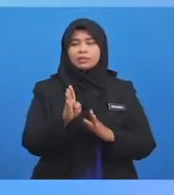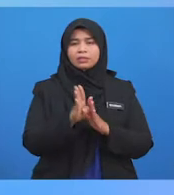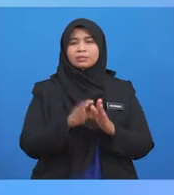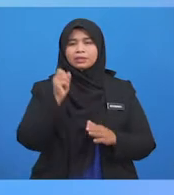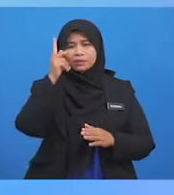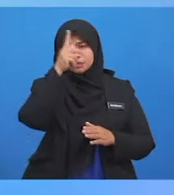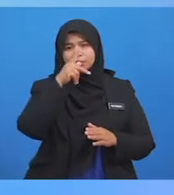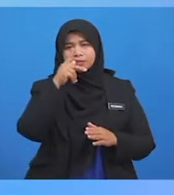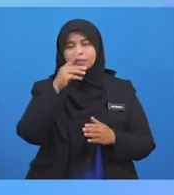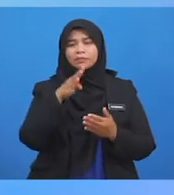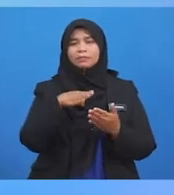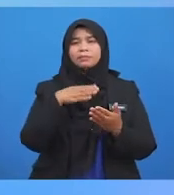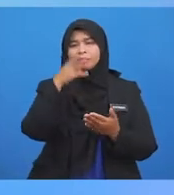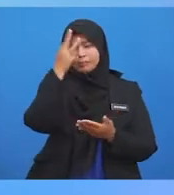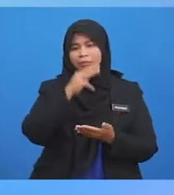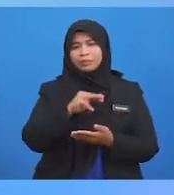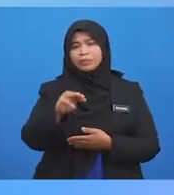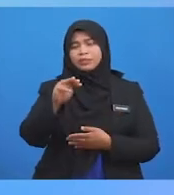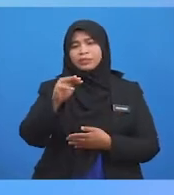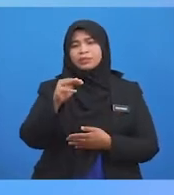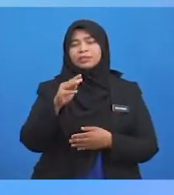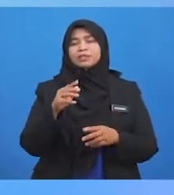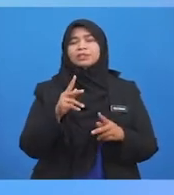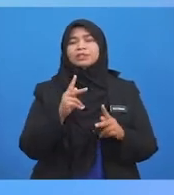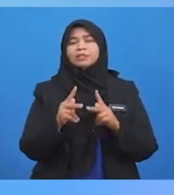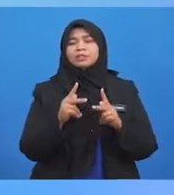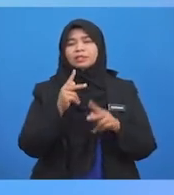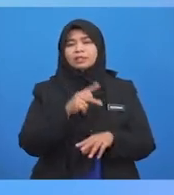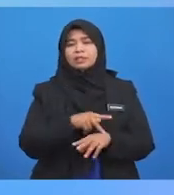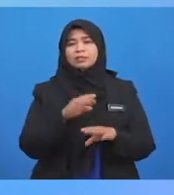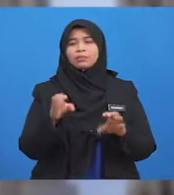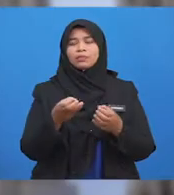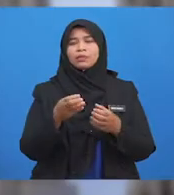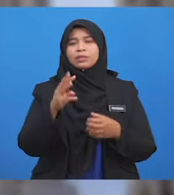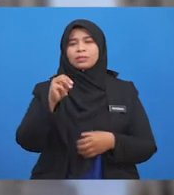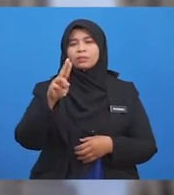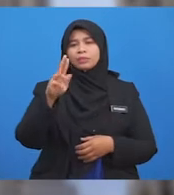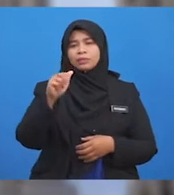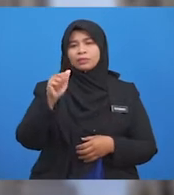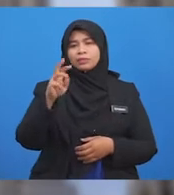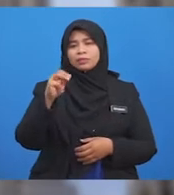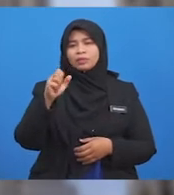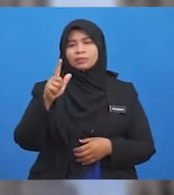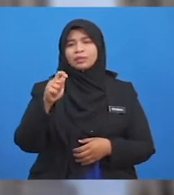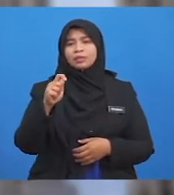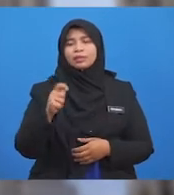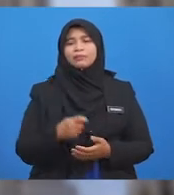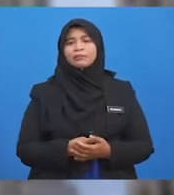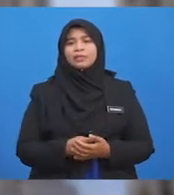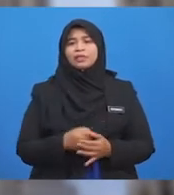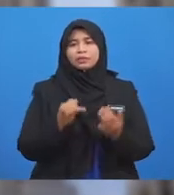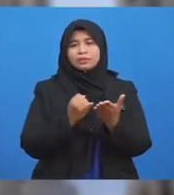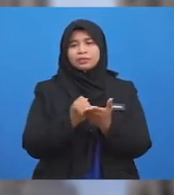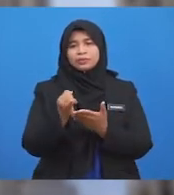Berakhlak Mulia Ketika Menjalankan Mu'amalat Amanah Adil Tolong